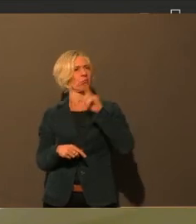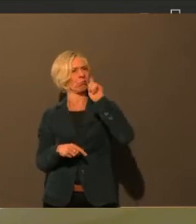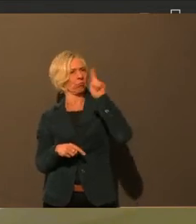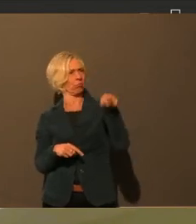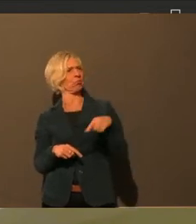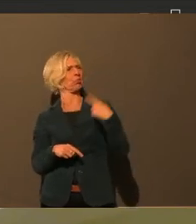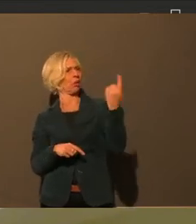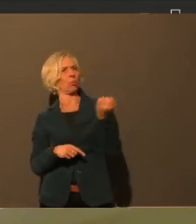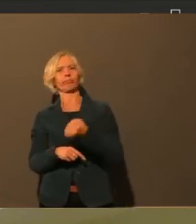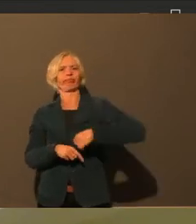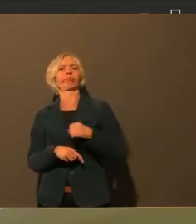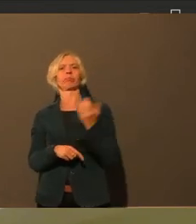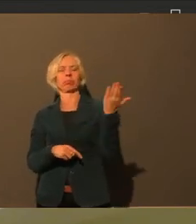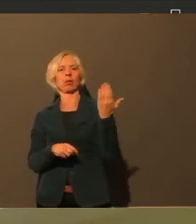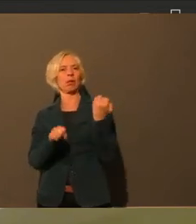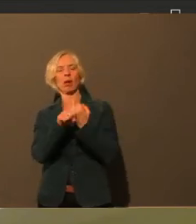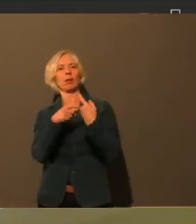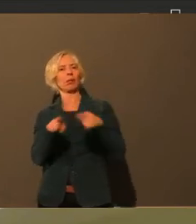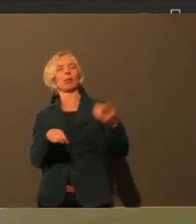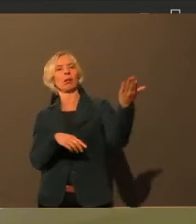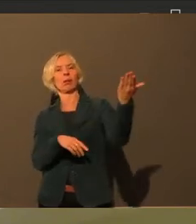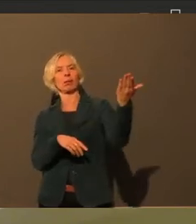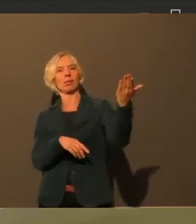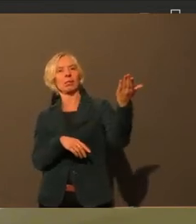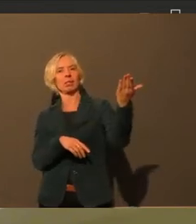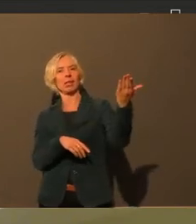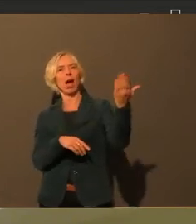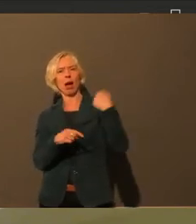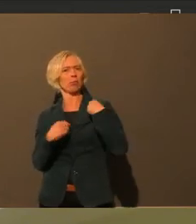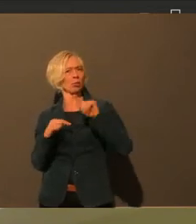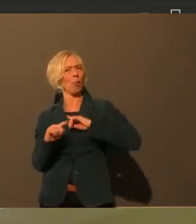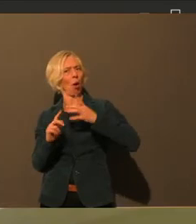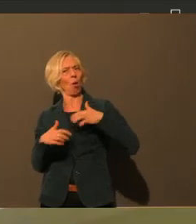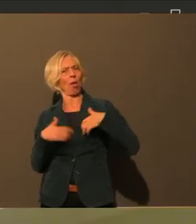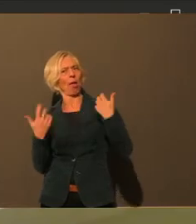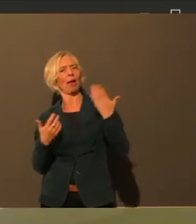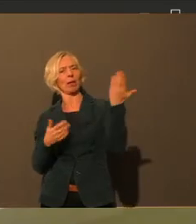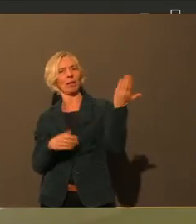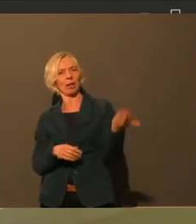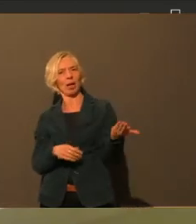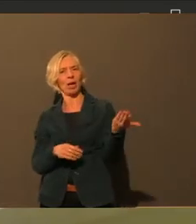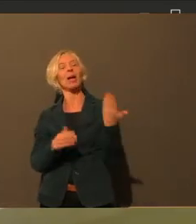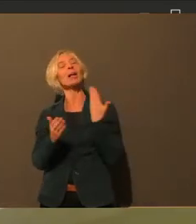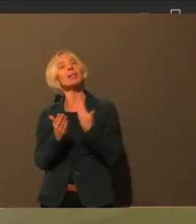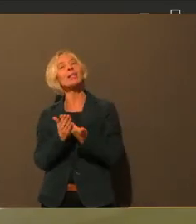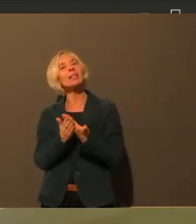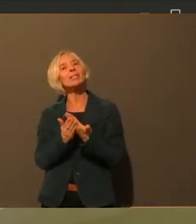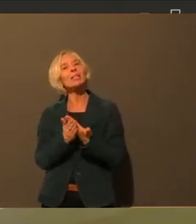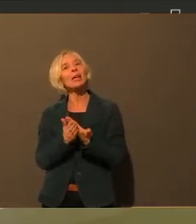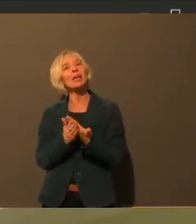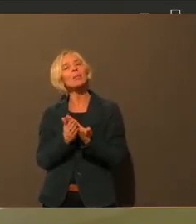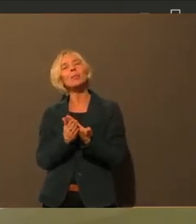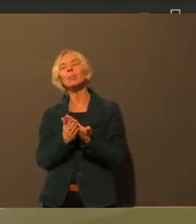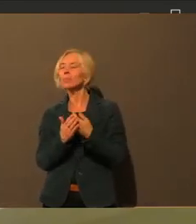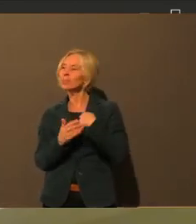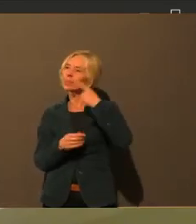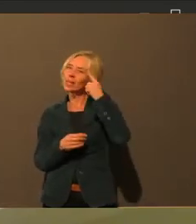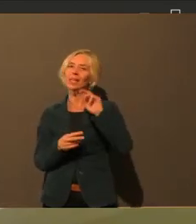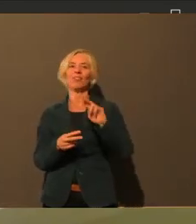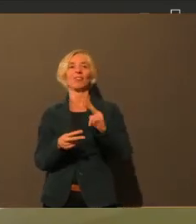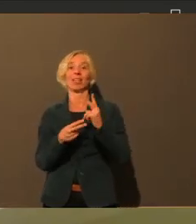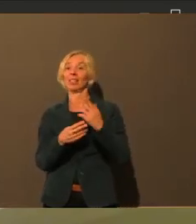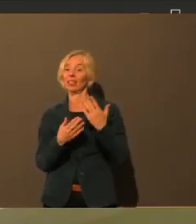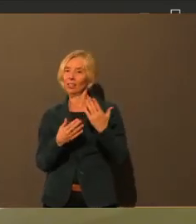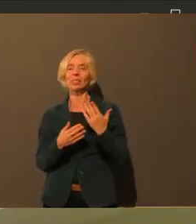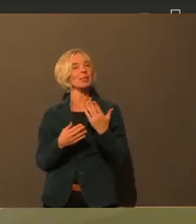anders um. Deswegen finde ich schon wichtig, dass man jetzt auch versucht, das konsequent auch seitens